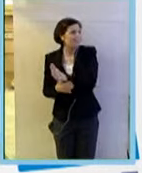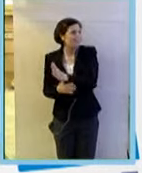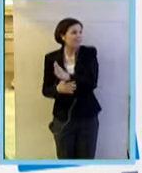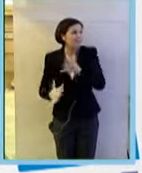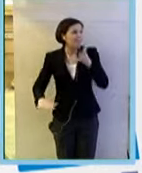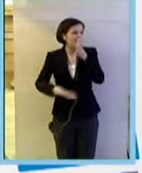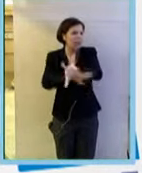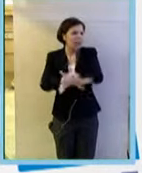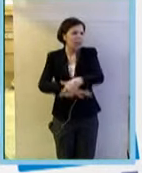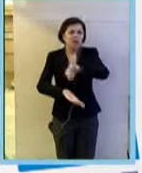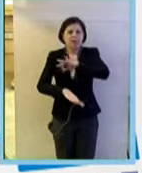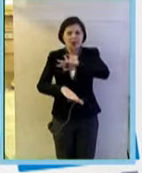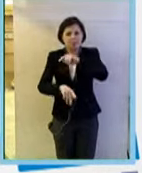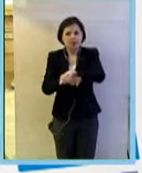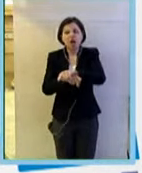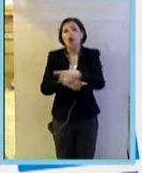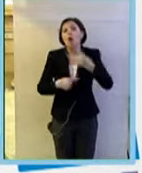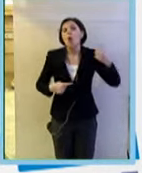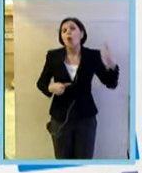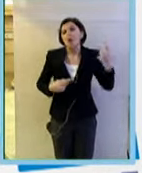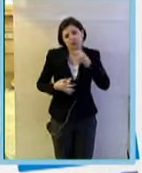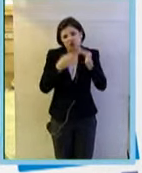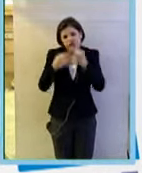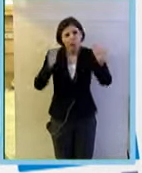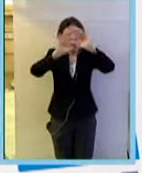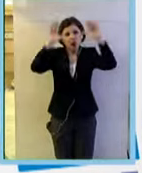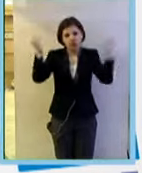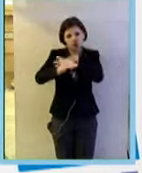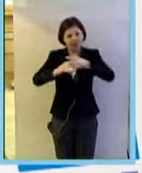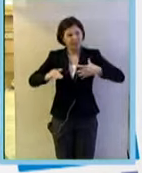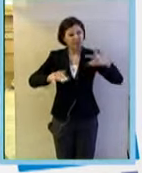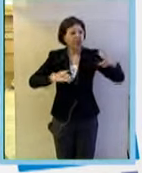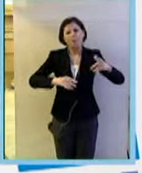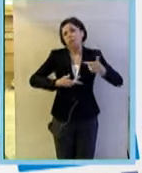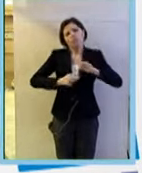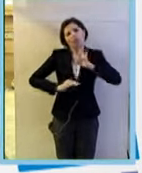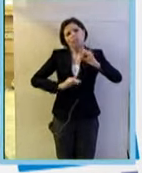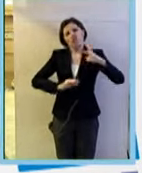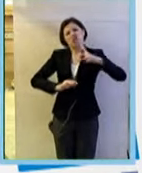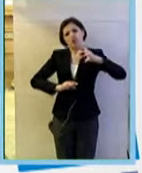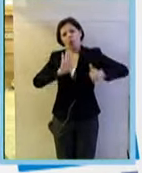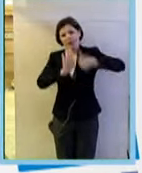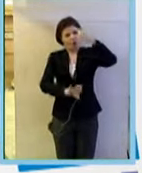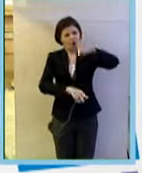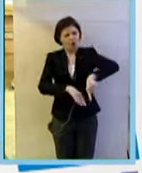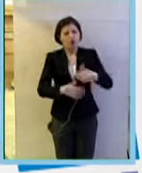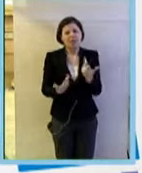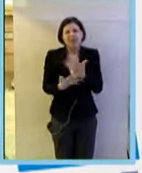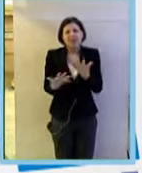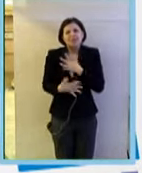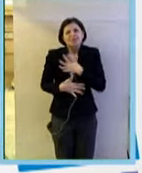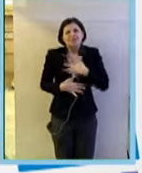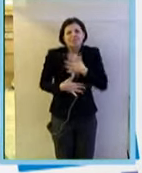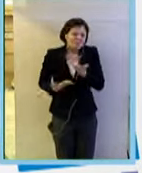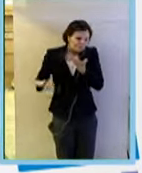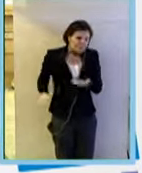che è il più ricco premio al mondo scientifico. Ecco, con grande piacere che vi presento il